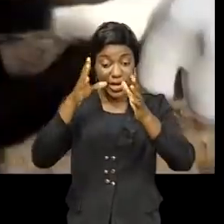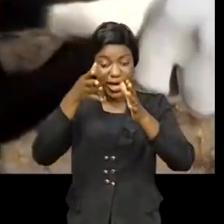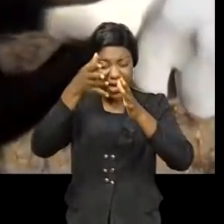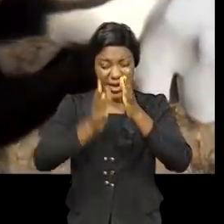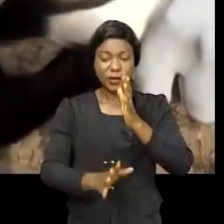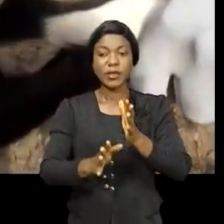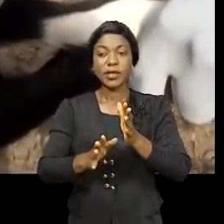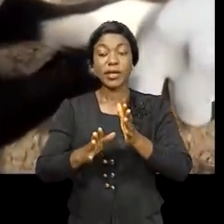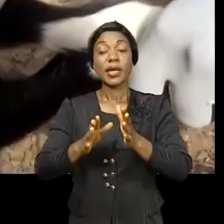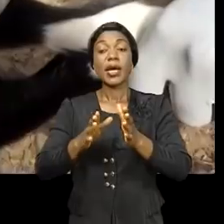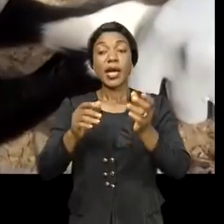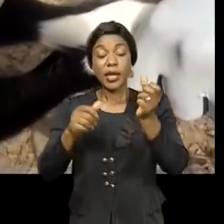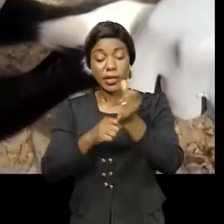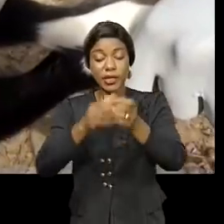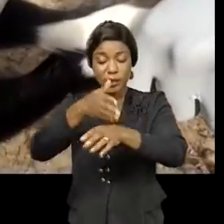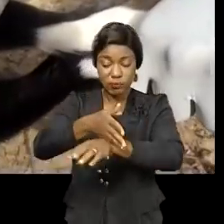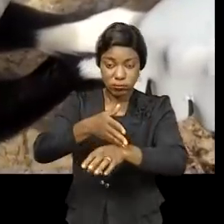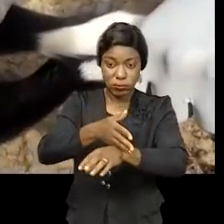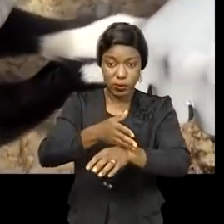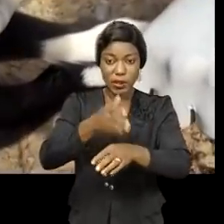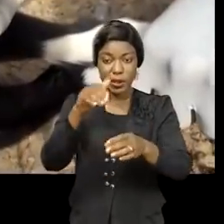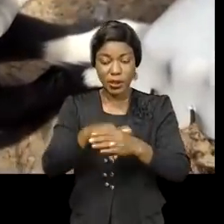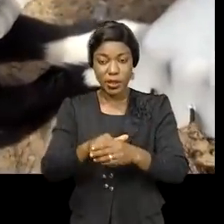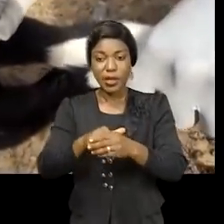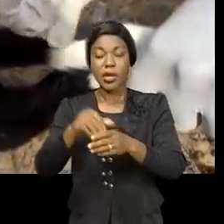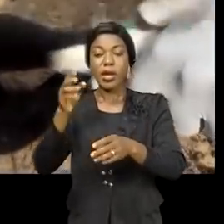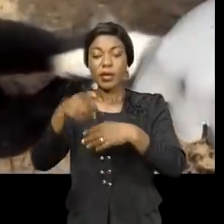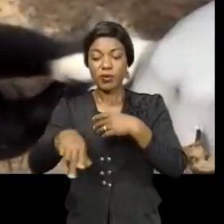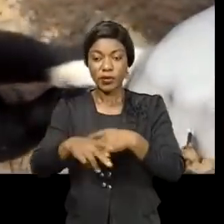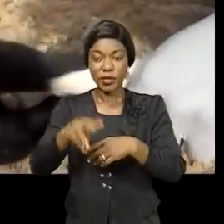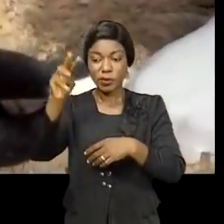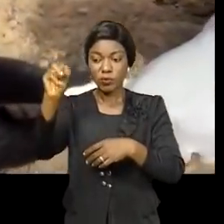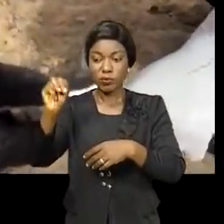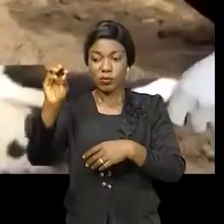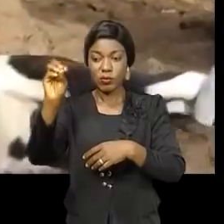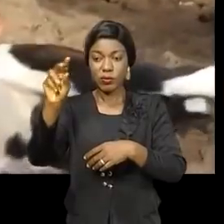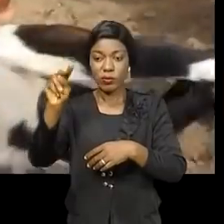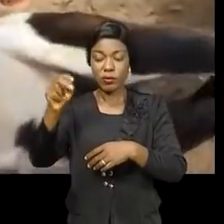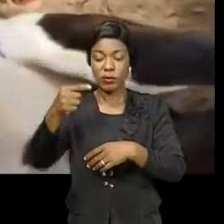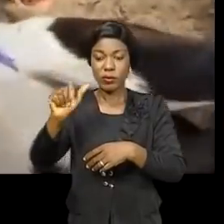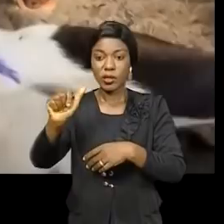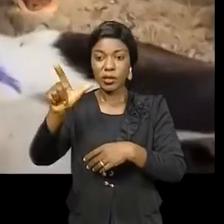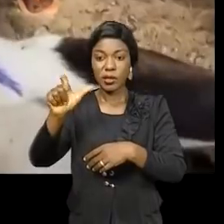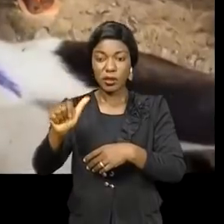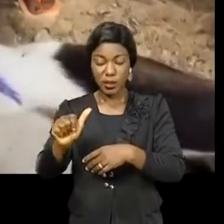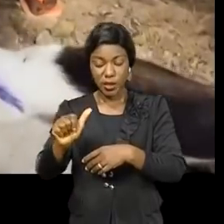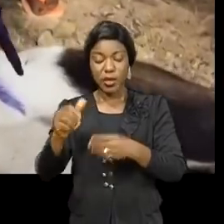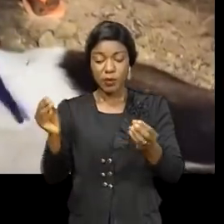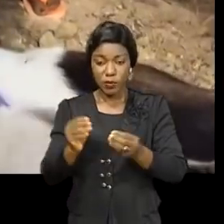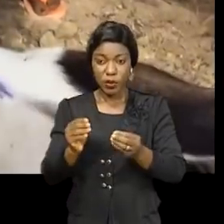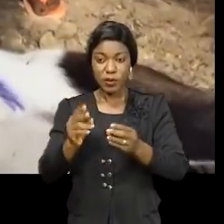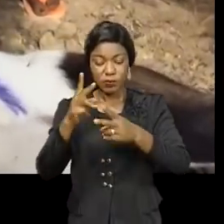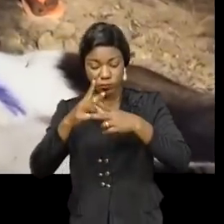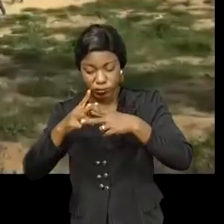élevage des différentes entités composant le territoire de Bongandanga dans la province de la Mongala, se sont mobilisés pour assainir les milieux de touristes